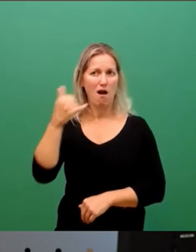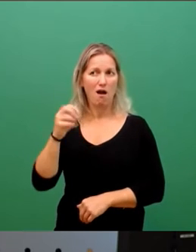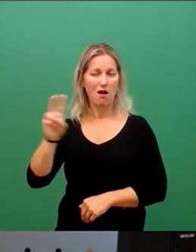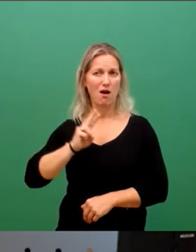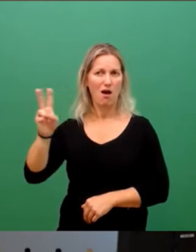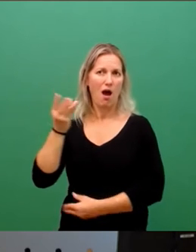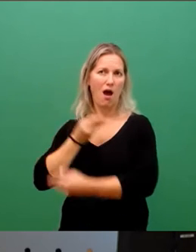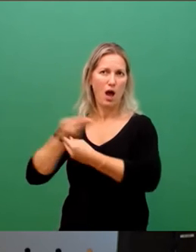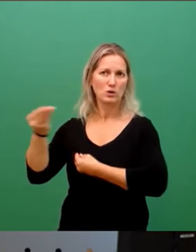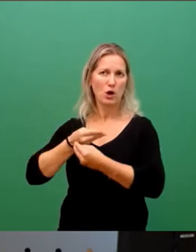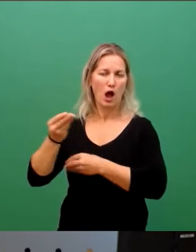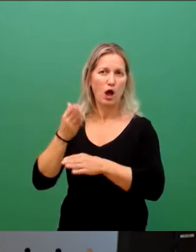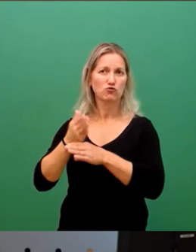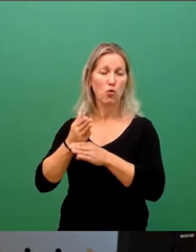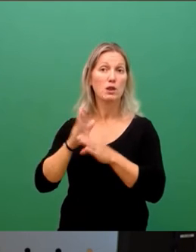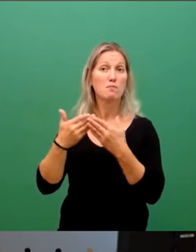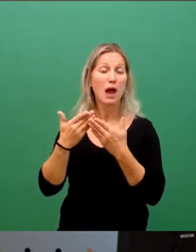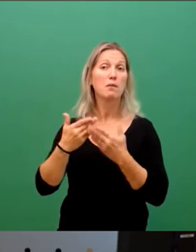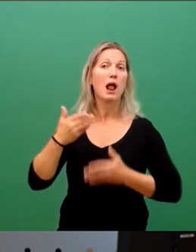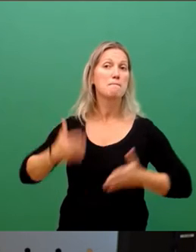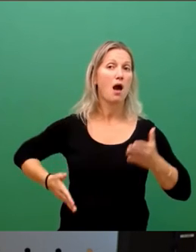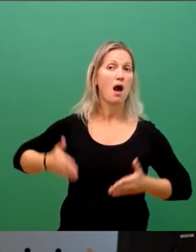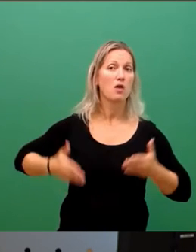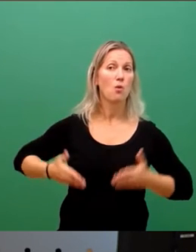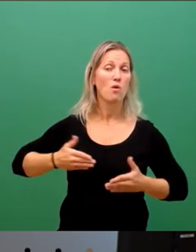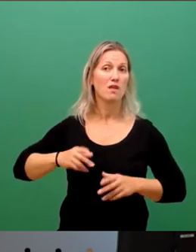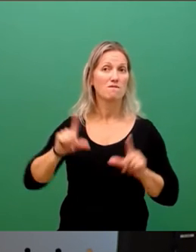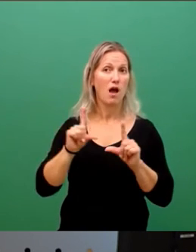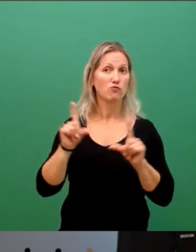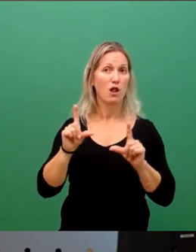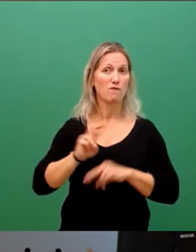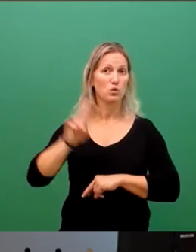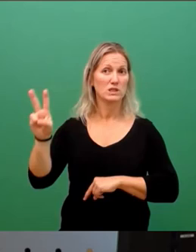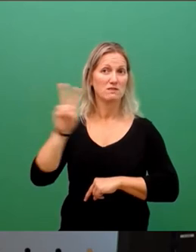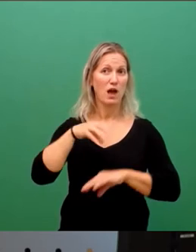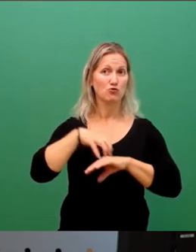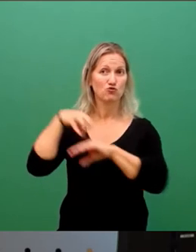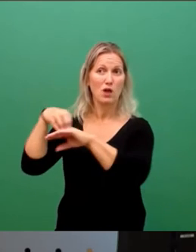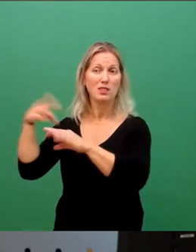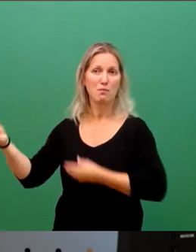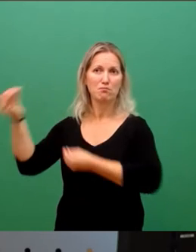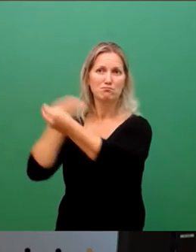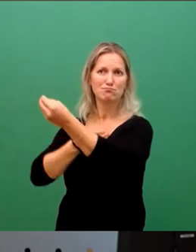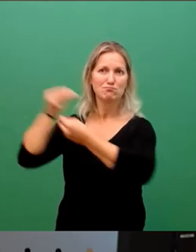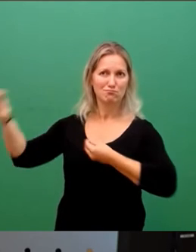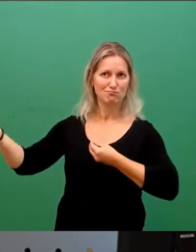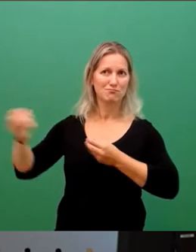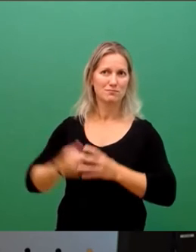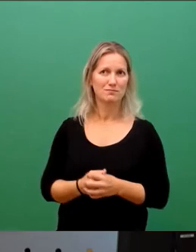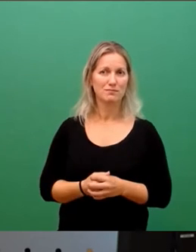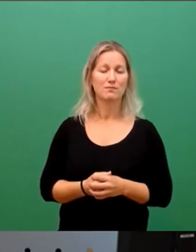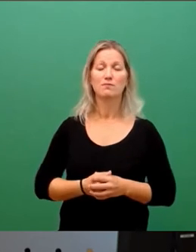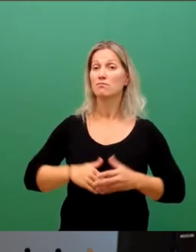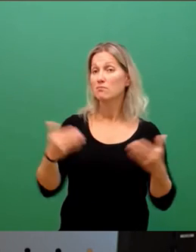den Marathon-Veranstaltungen beider Städte gibt. Und wir bauen dabei auch auf ein